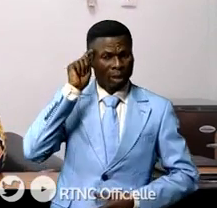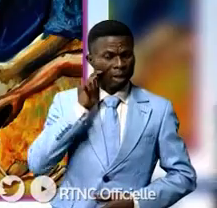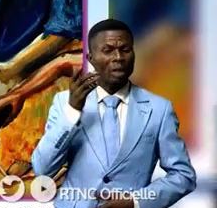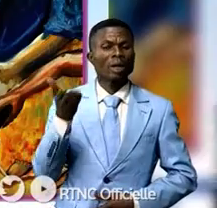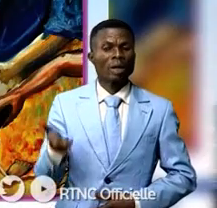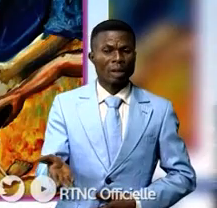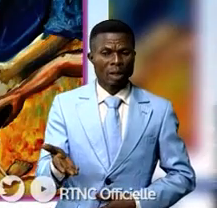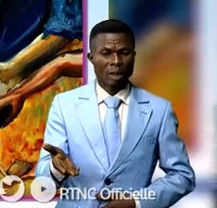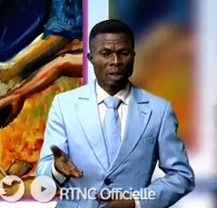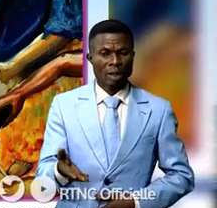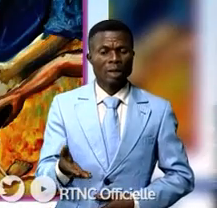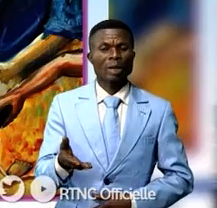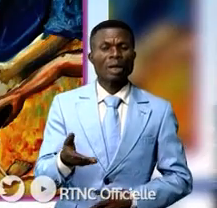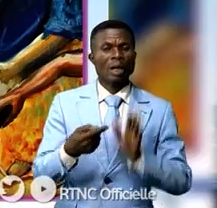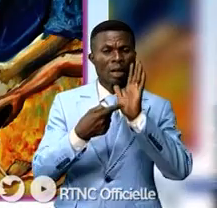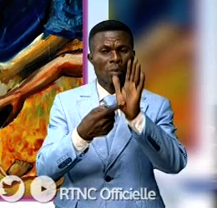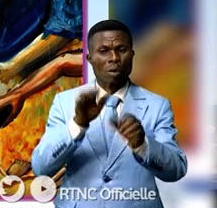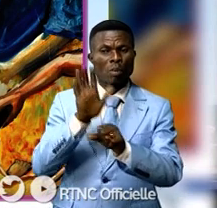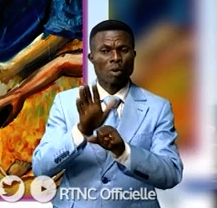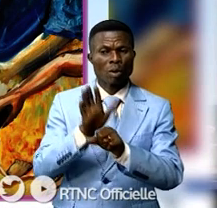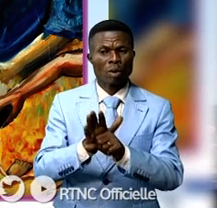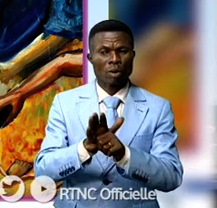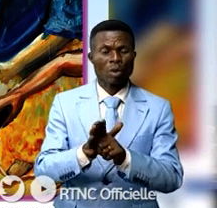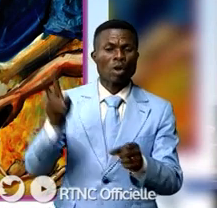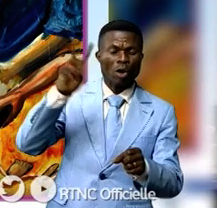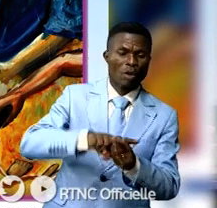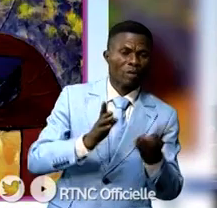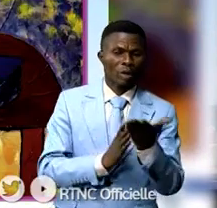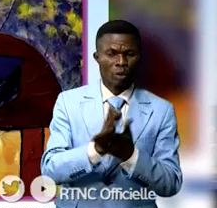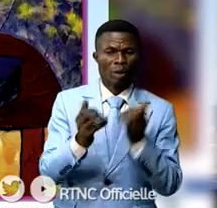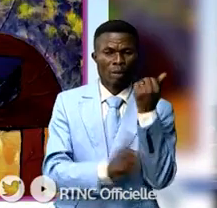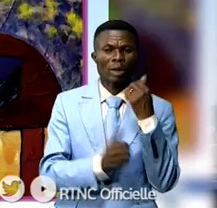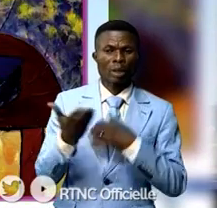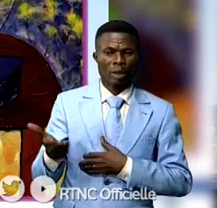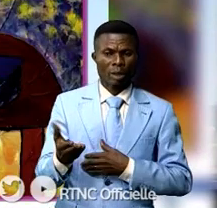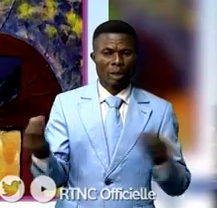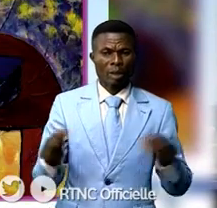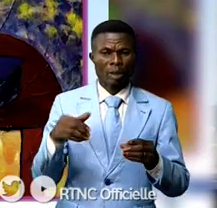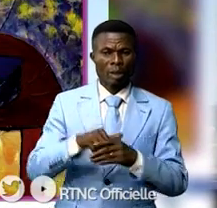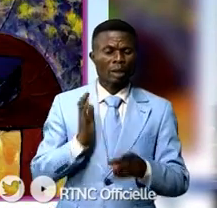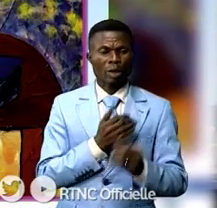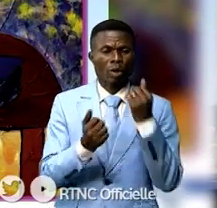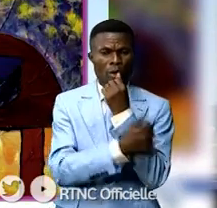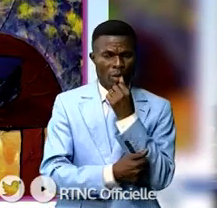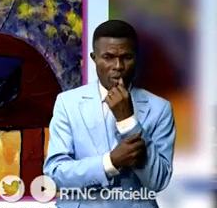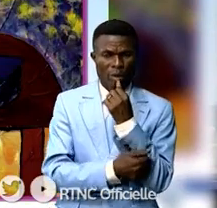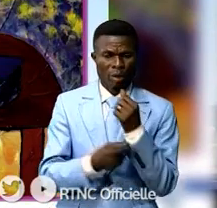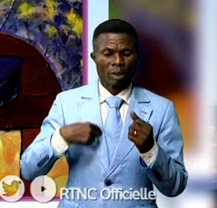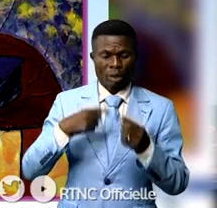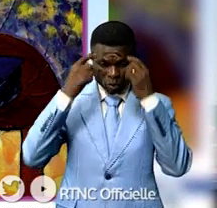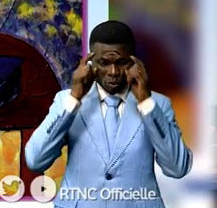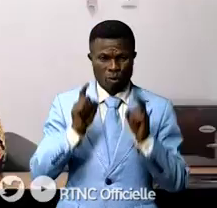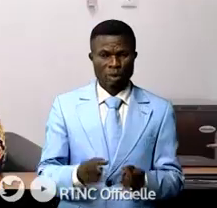représente l'une des pires formes de la violation des droits humains. C'est pourquoi dans notre pays, nous avons pris l